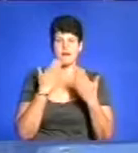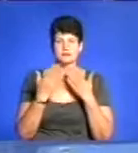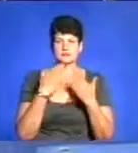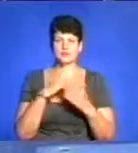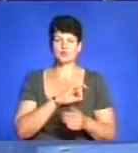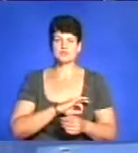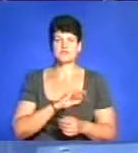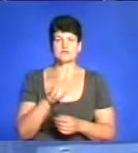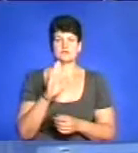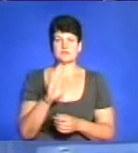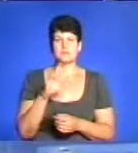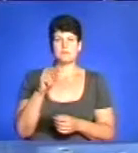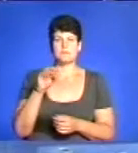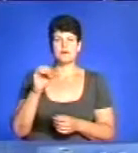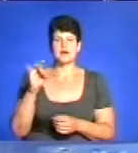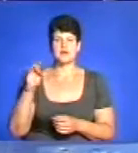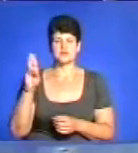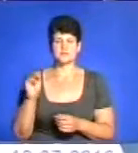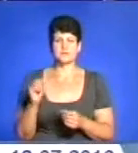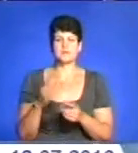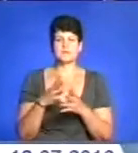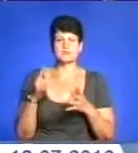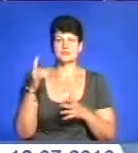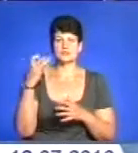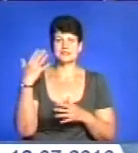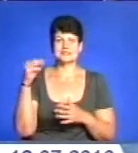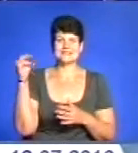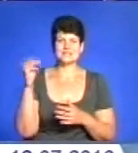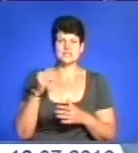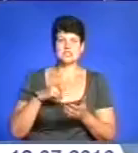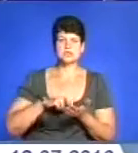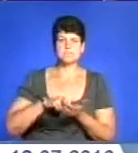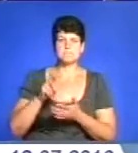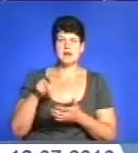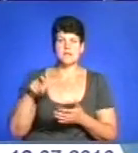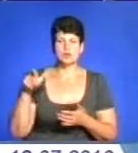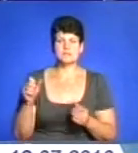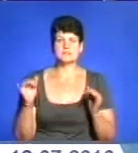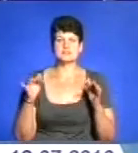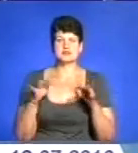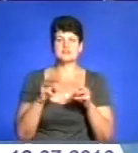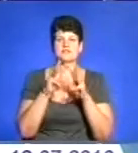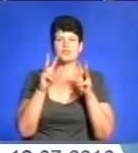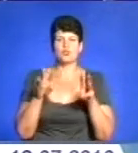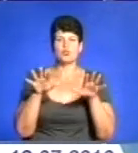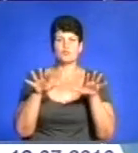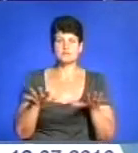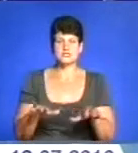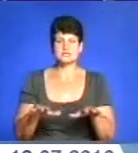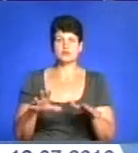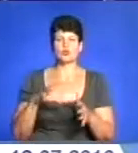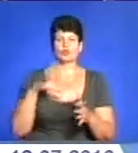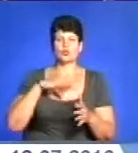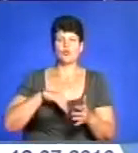Понад 150 тисяч паломників з різних куточків України та за кордону зібралися цими вихідними у святому місці, Мирійському духовному